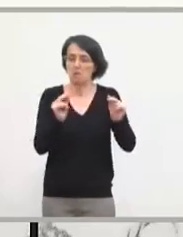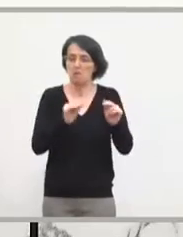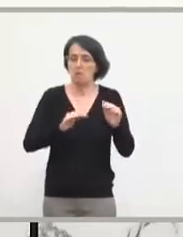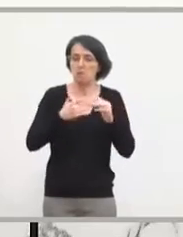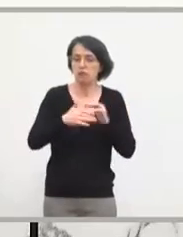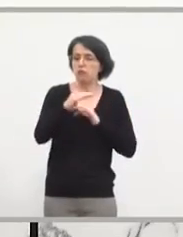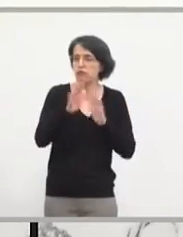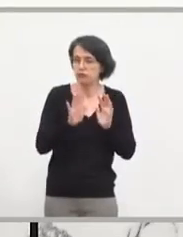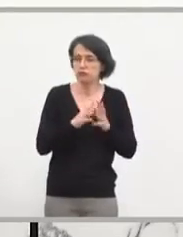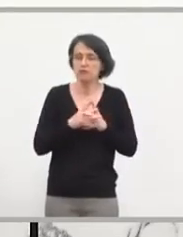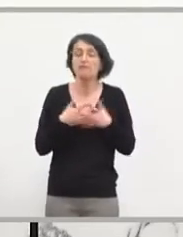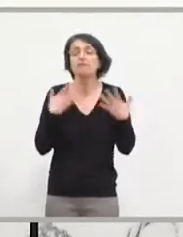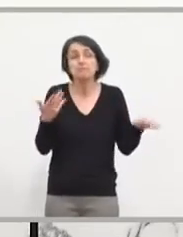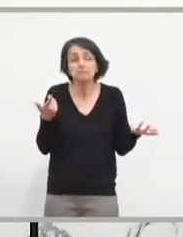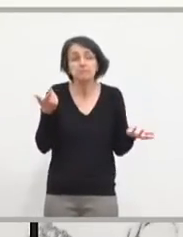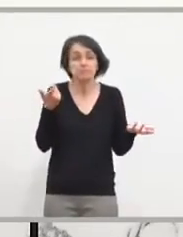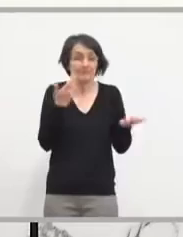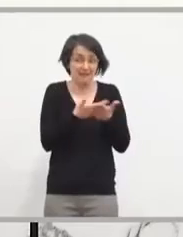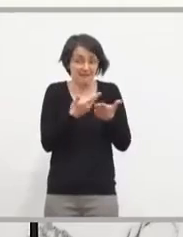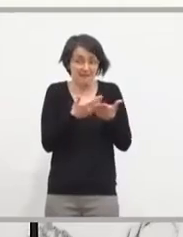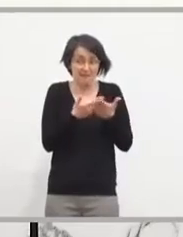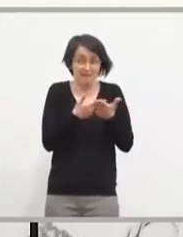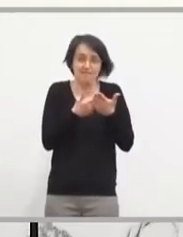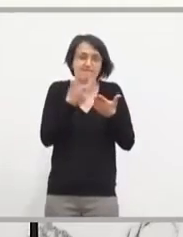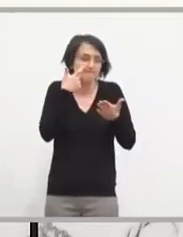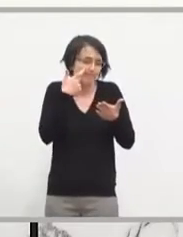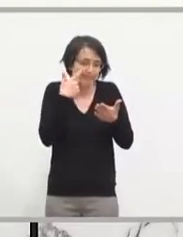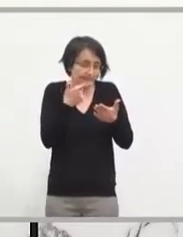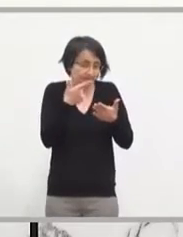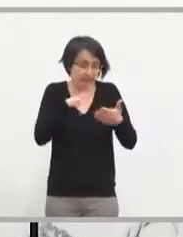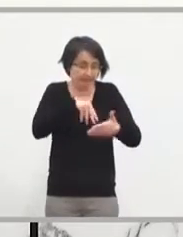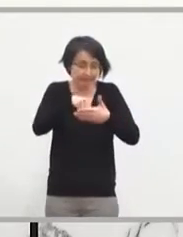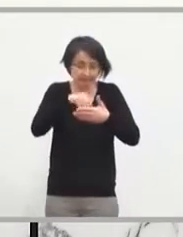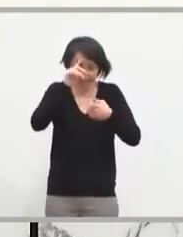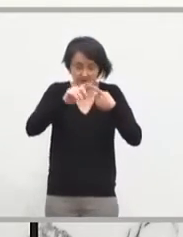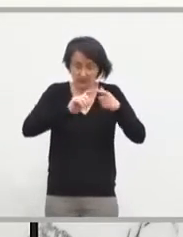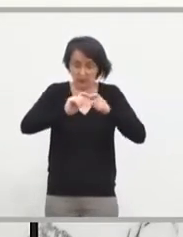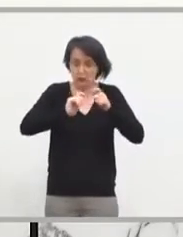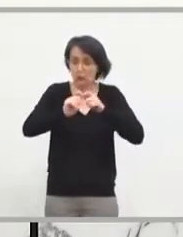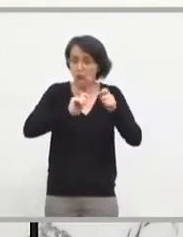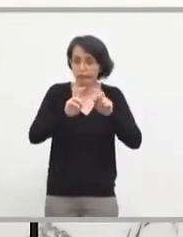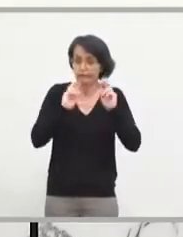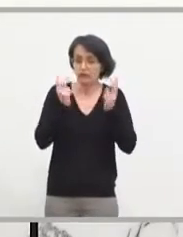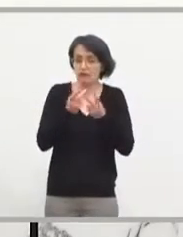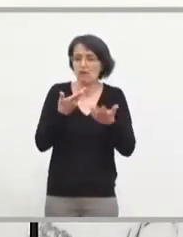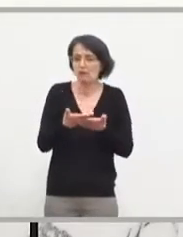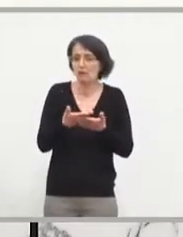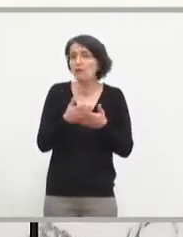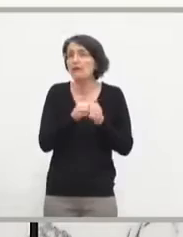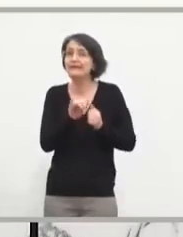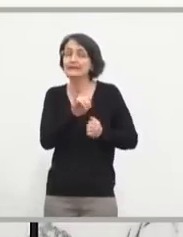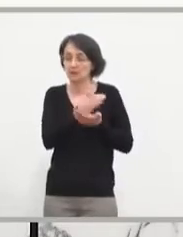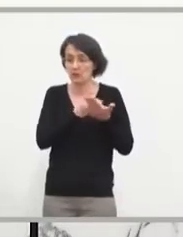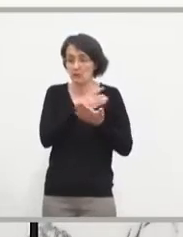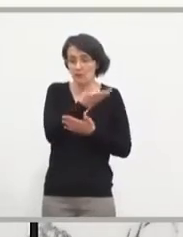Et ensuite, tout cela va être intégré dans la discussion générale que nous avons avec le département